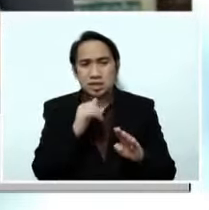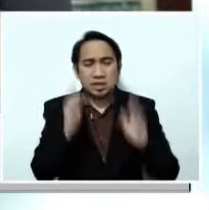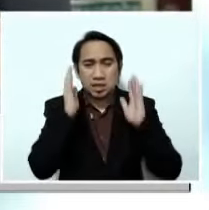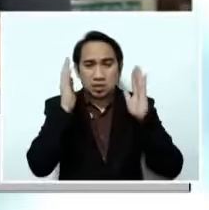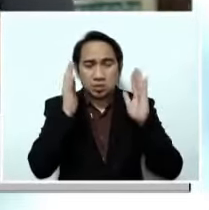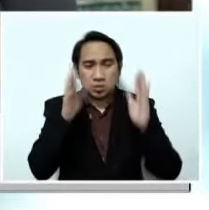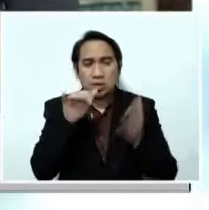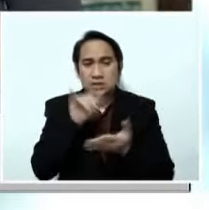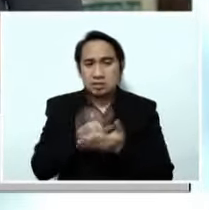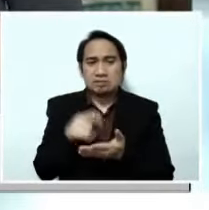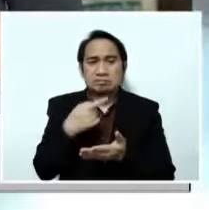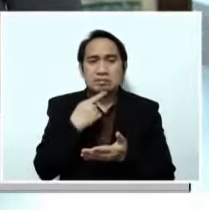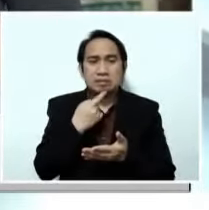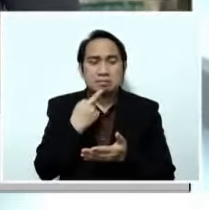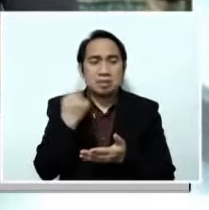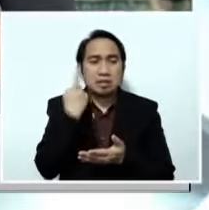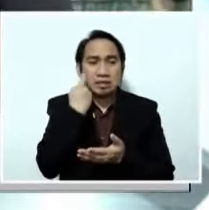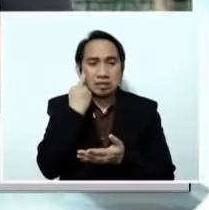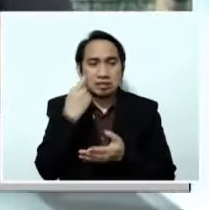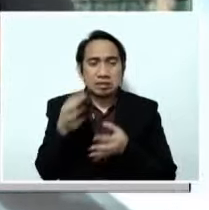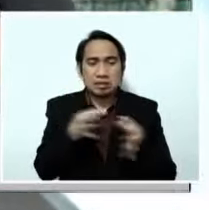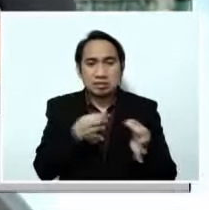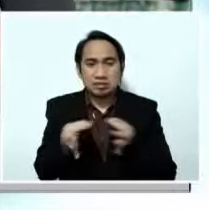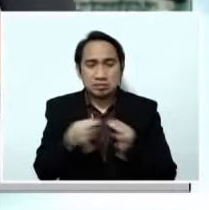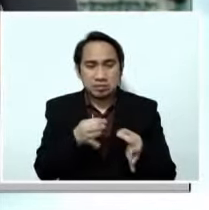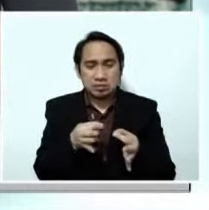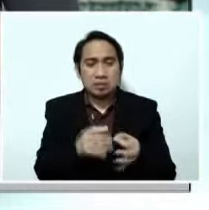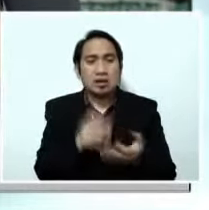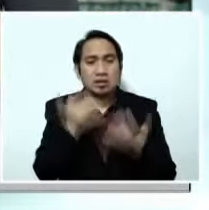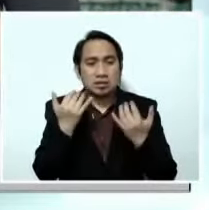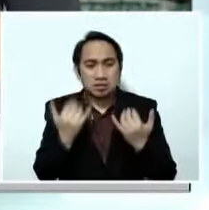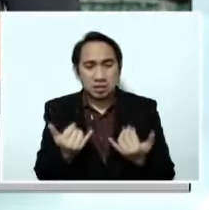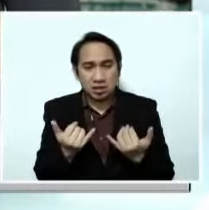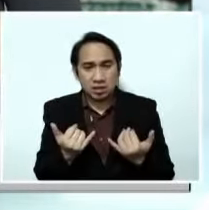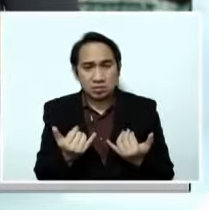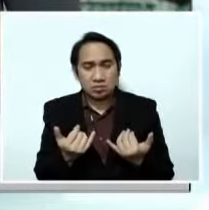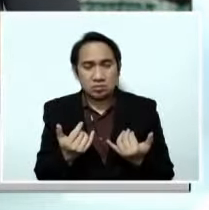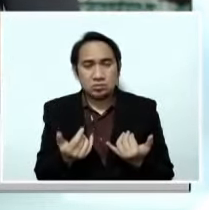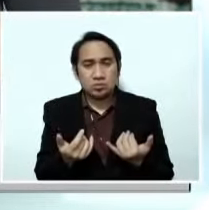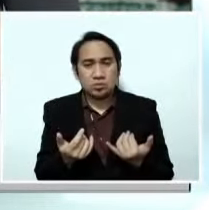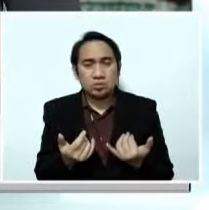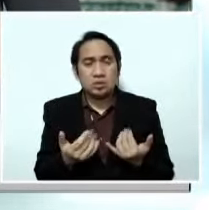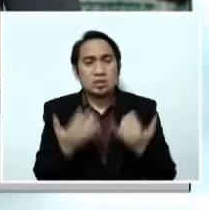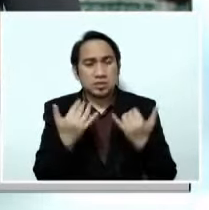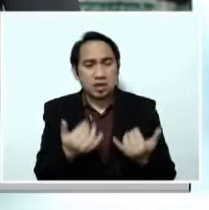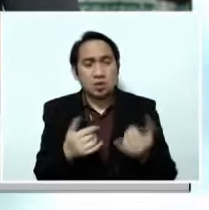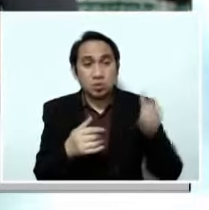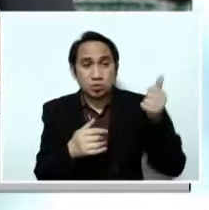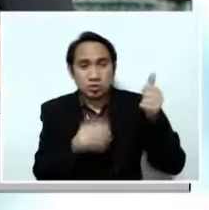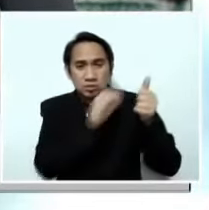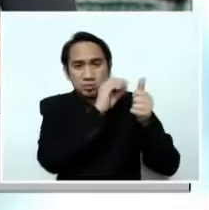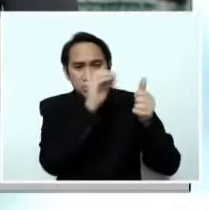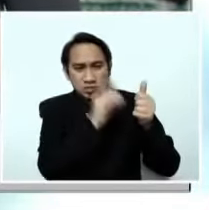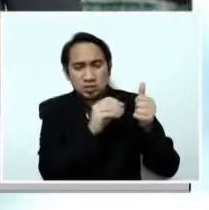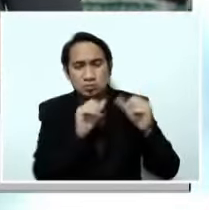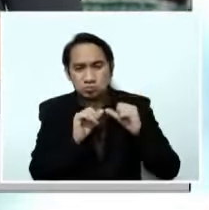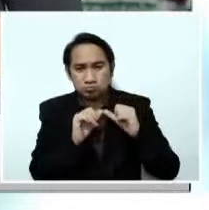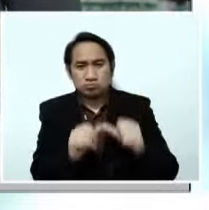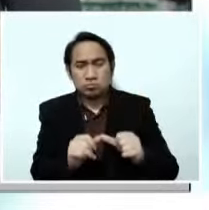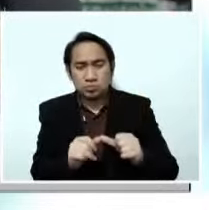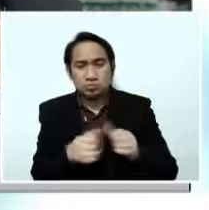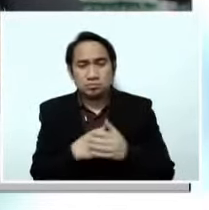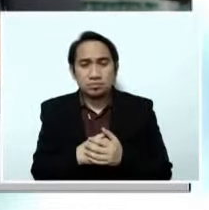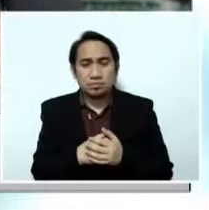Yun ang paliwanag sa akin kanina. Kaya, gusto nilang manatili sana yung 10% man lamang. Isa pang bagay na